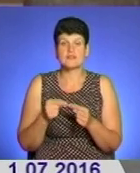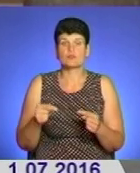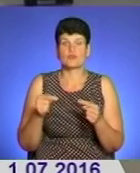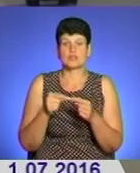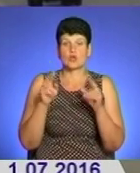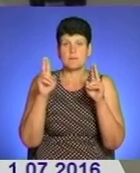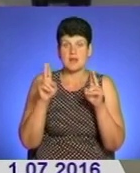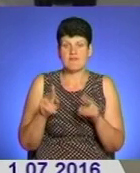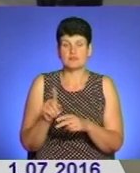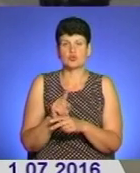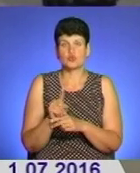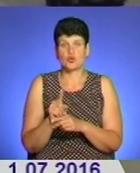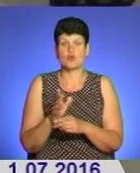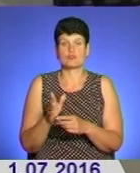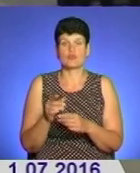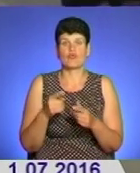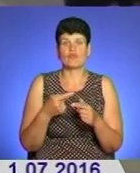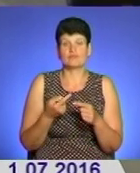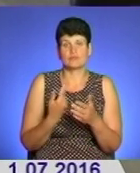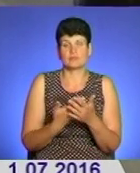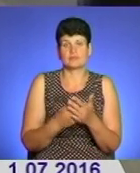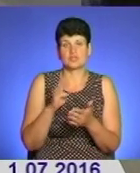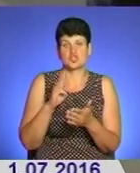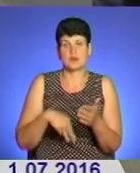правил, норм і стандартів у виді штрафу.